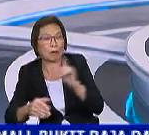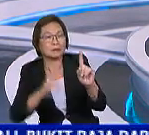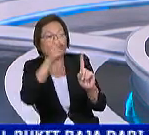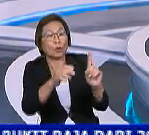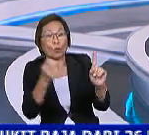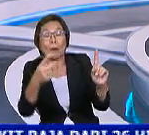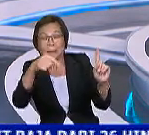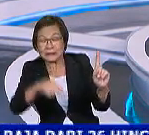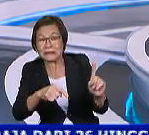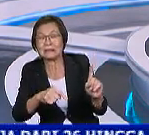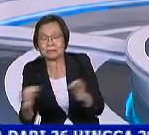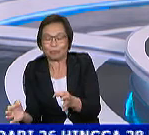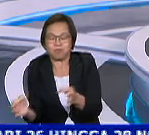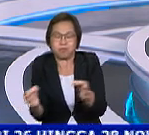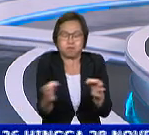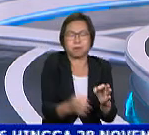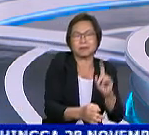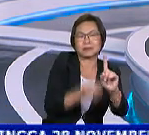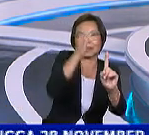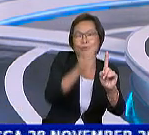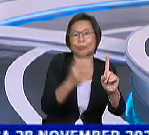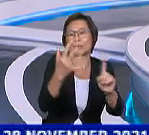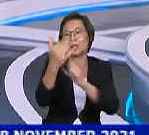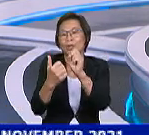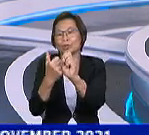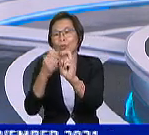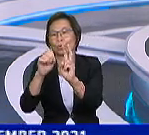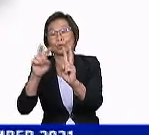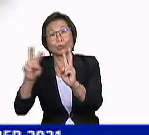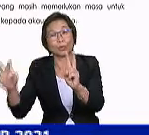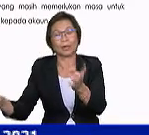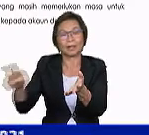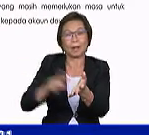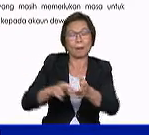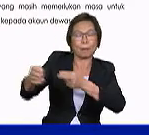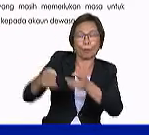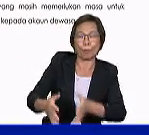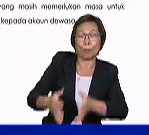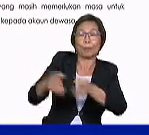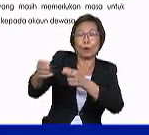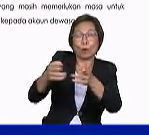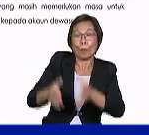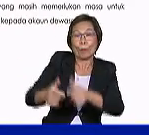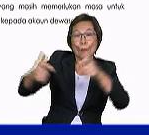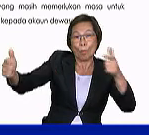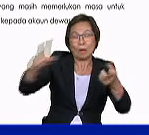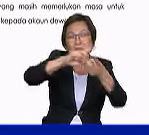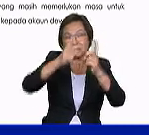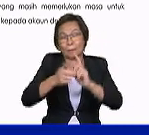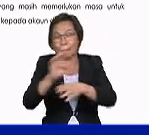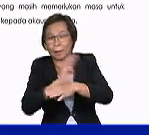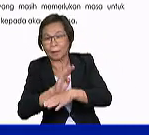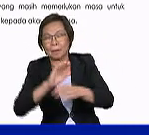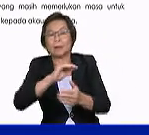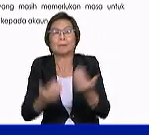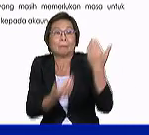Disember ini dilanjutkan sehingga 1 Mei tahun depan. Kenyataan pengurus besar digitalisasi peniagaan yang menanggung tugas